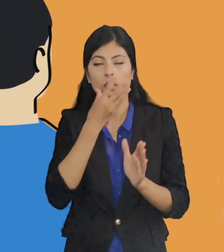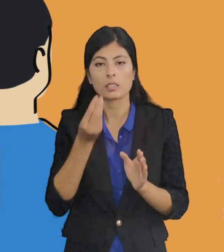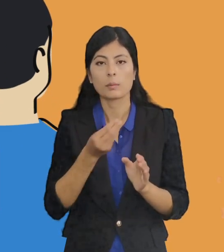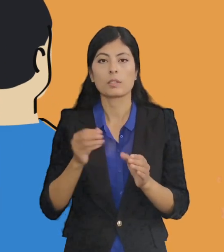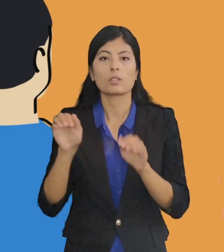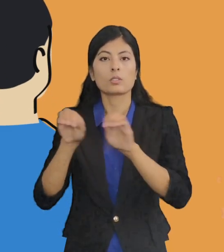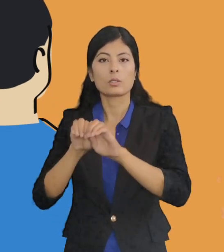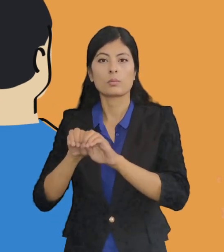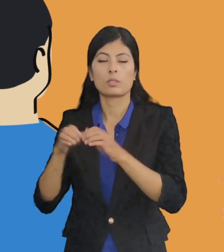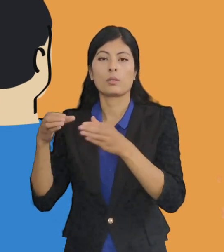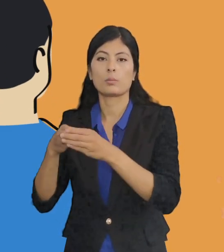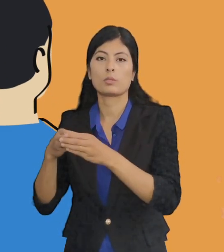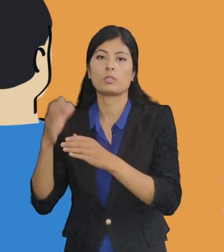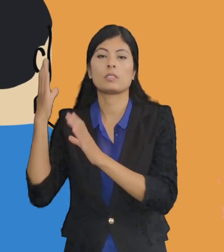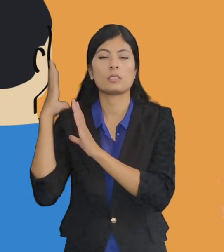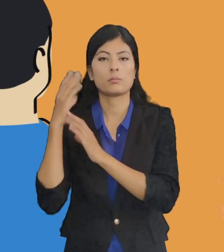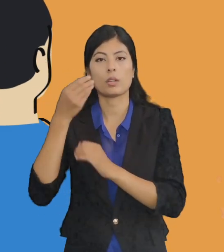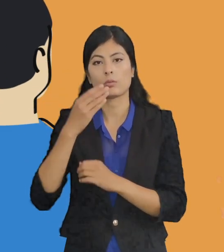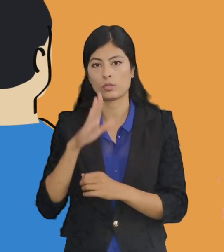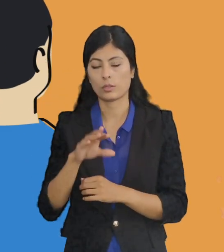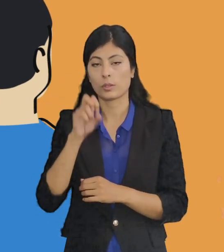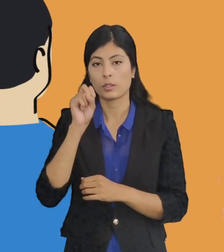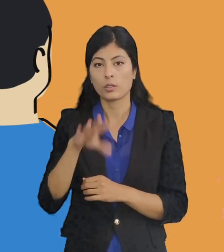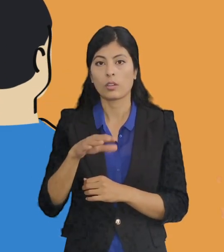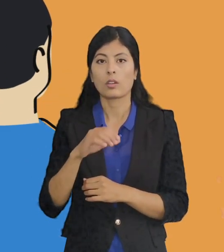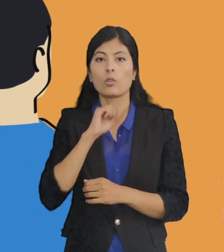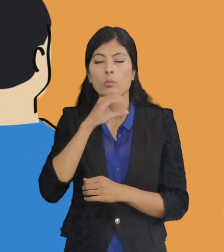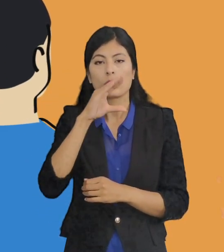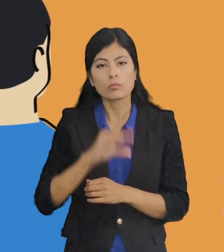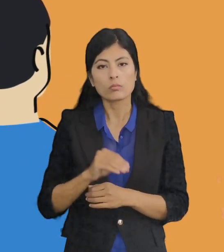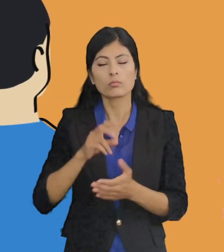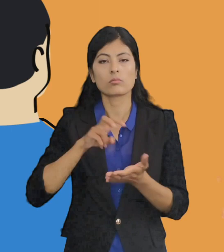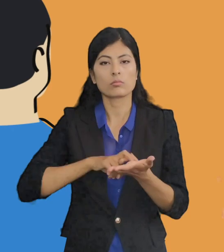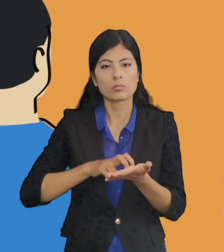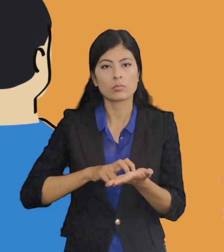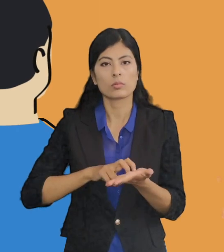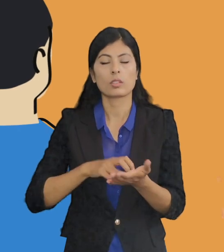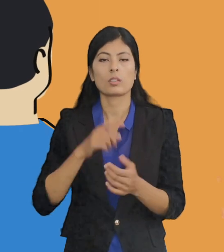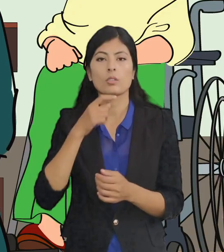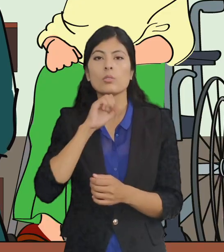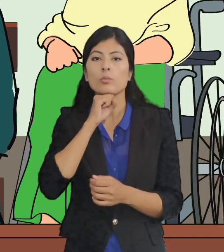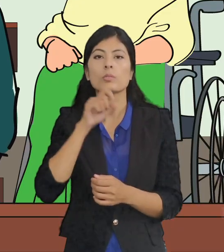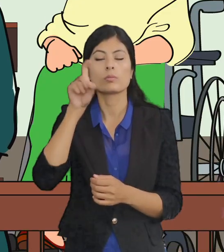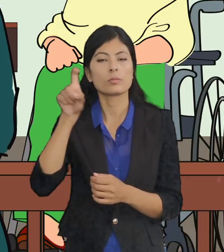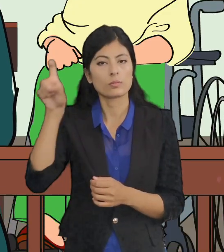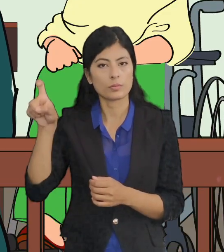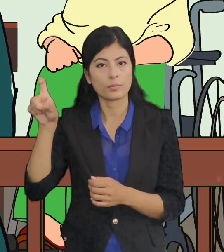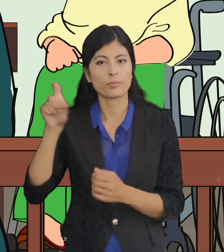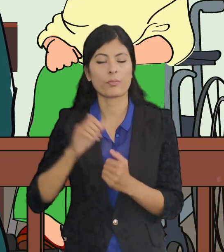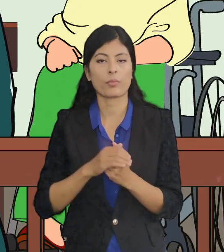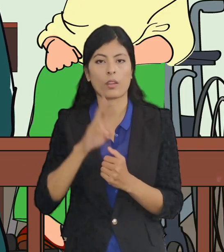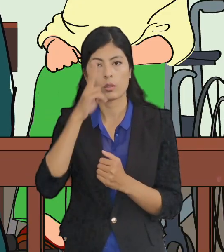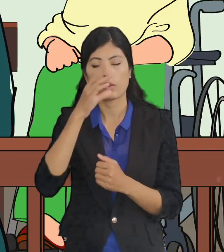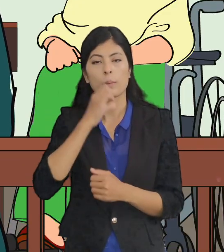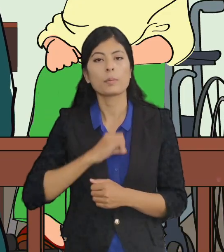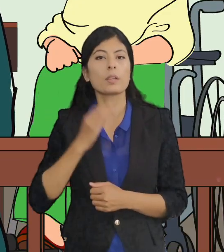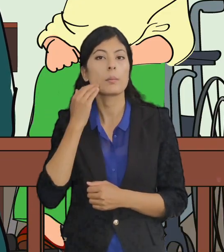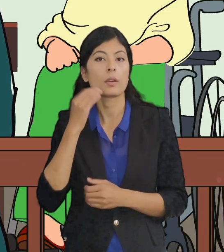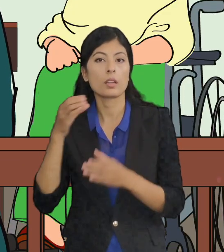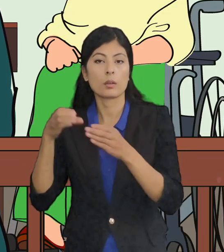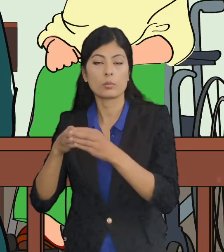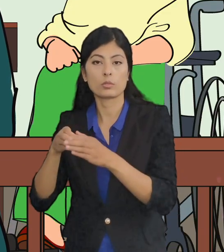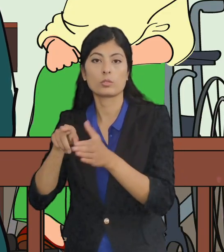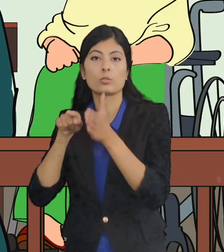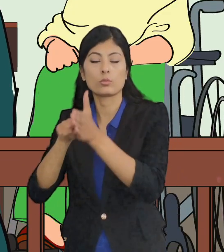समिती के सामने उपस्थित कराके समान नेत्या संबंधित पक्ष के दाइत वहिया लेकिन नवालक वा असग वा भुड़